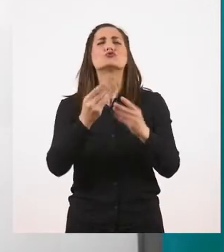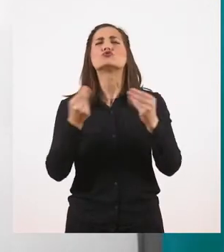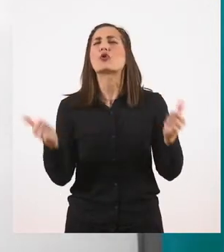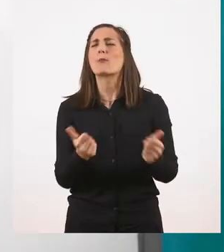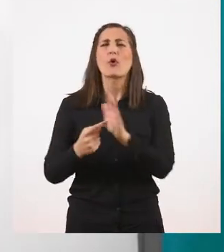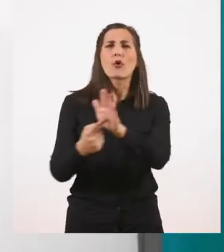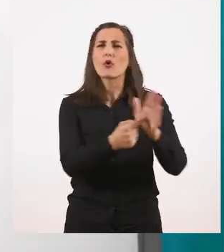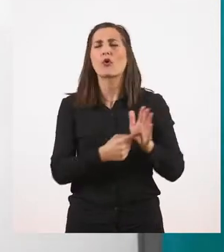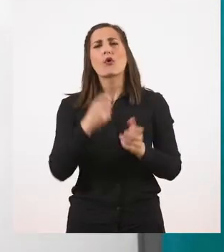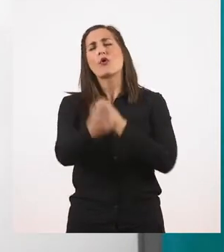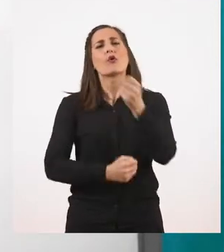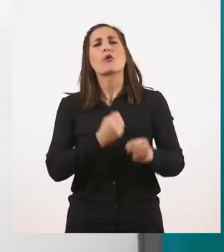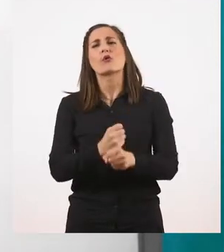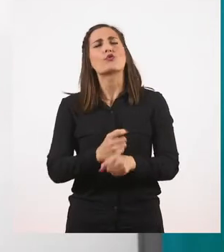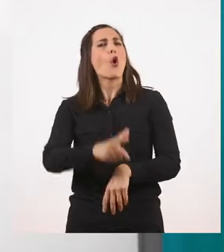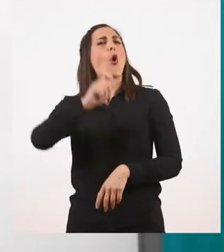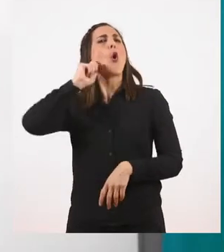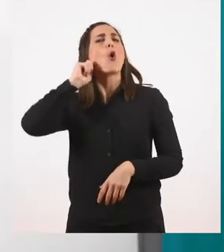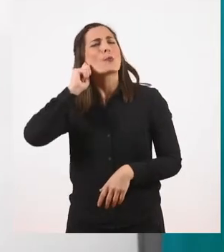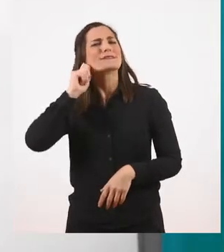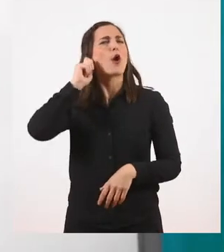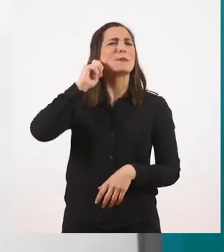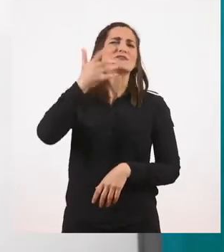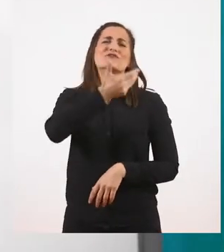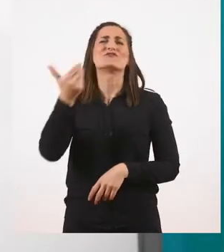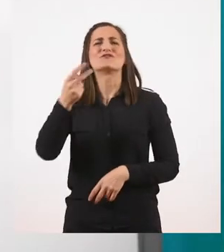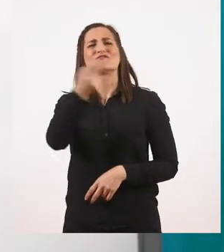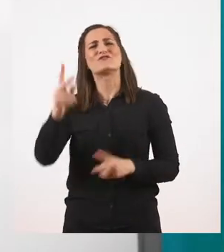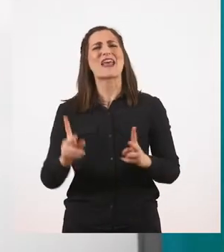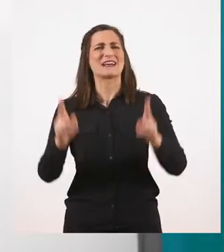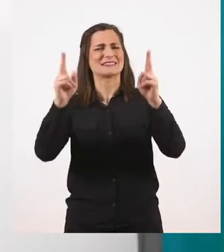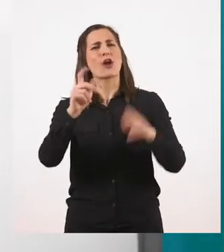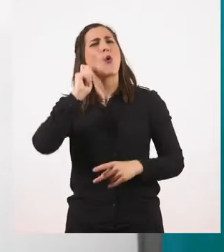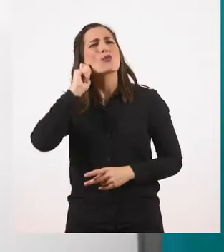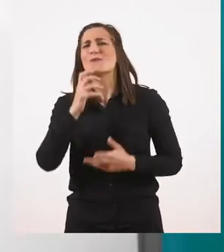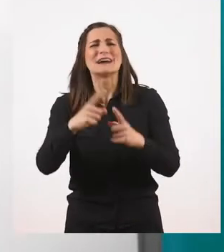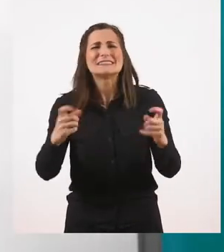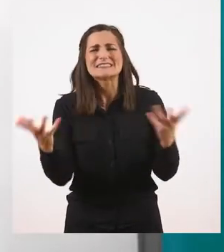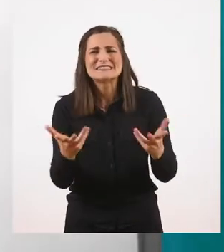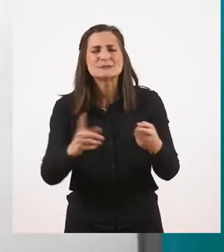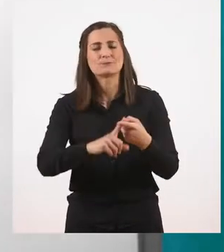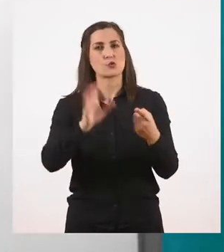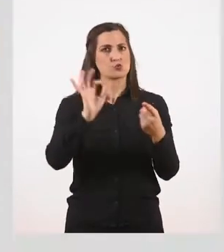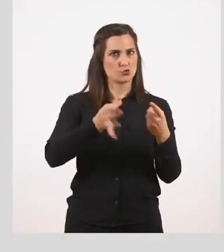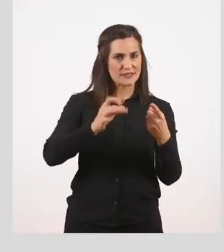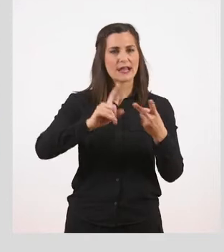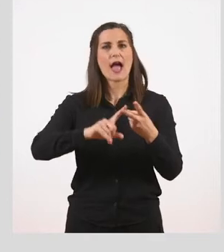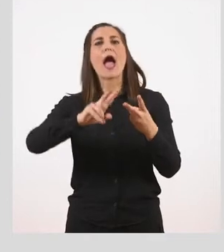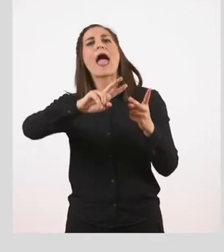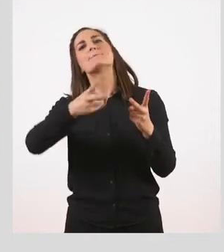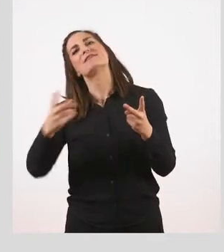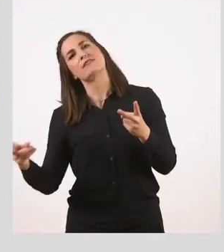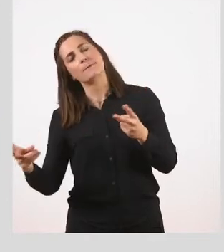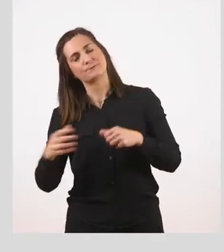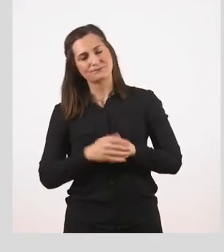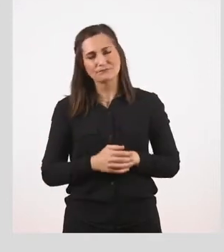με ονόματα ή ονοματικές φράσεις. Ποιες λέξεις λέμε ονόματα. Λέμε τα ουσιαστικά και τα επίθετα. Αυτά